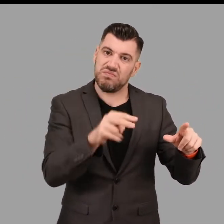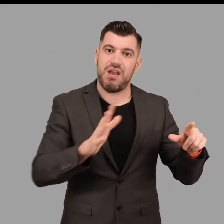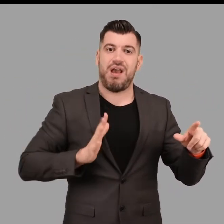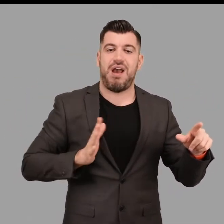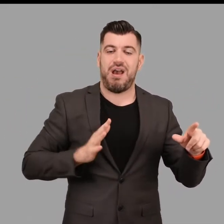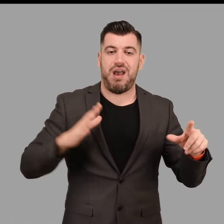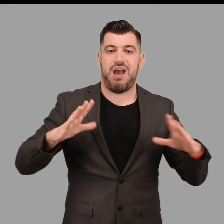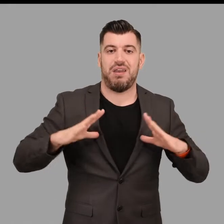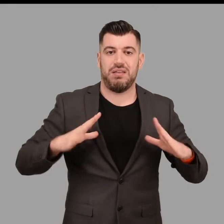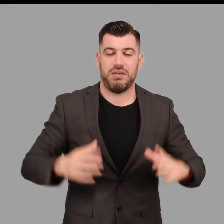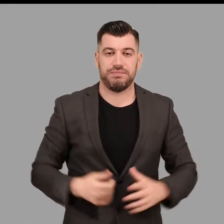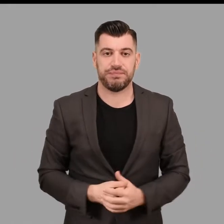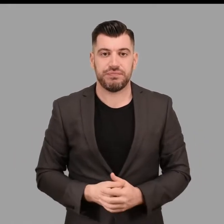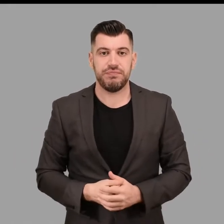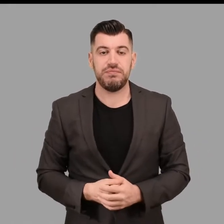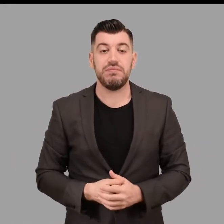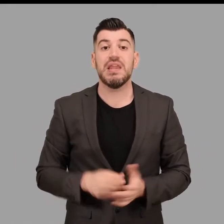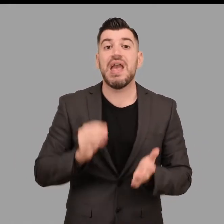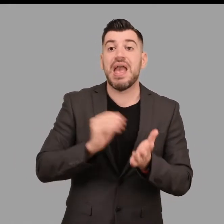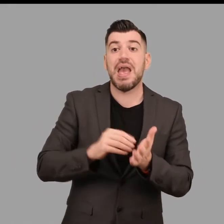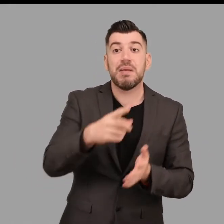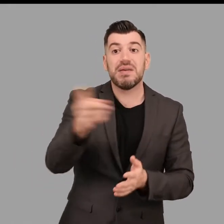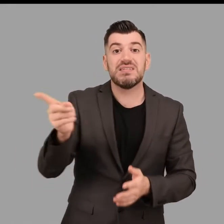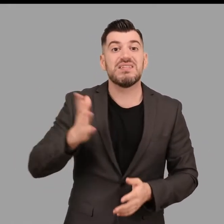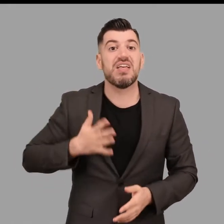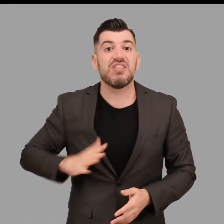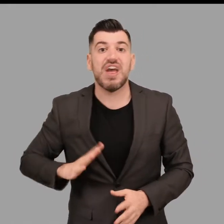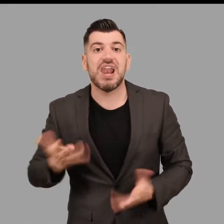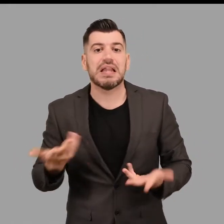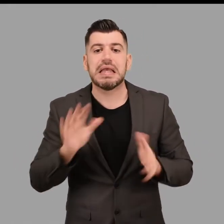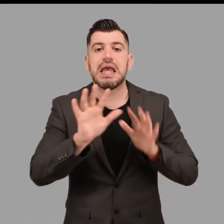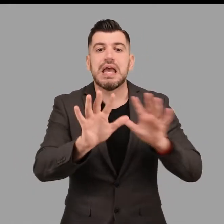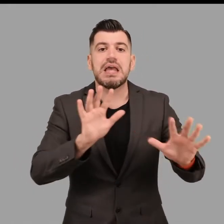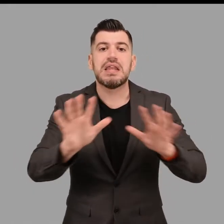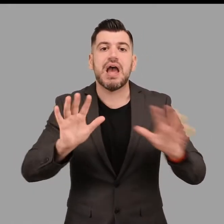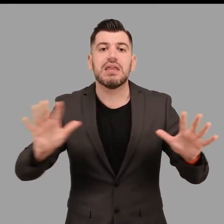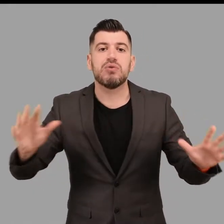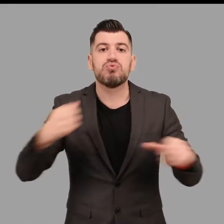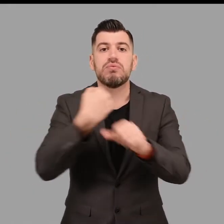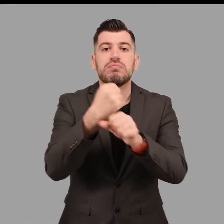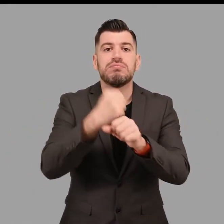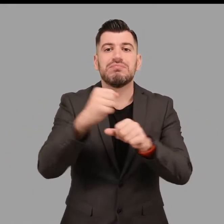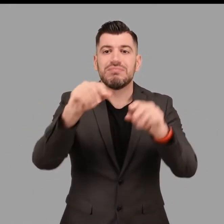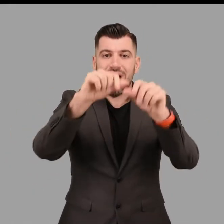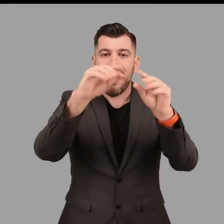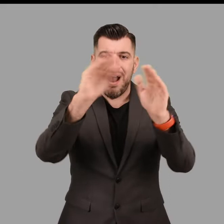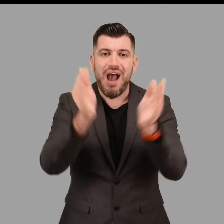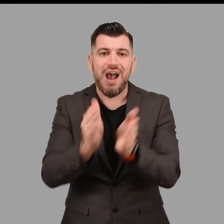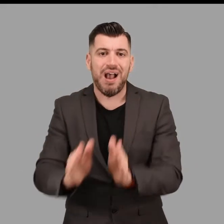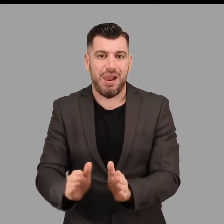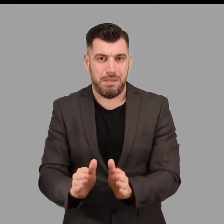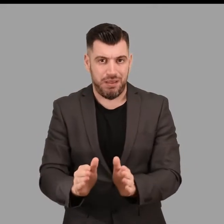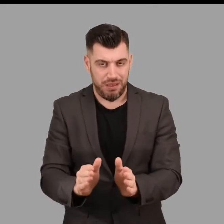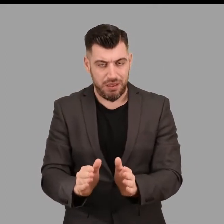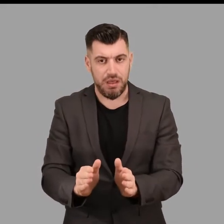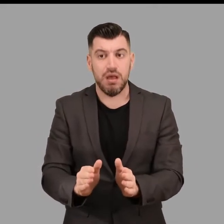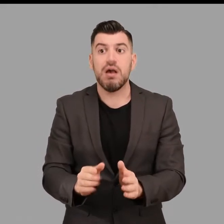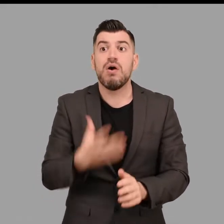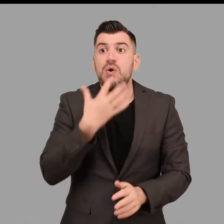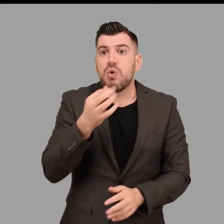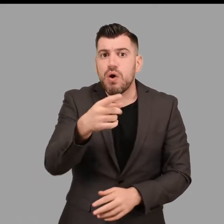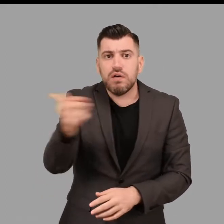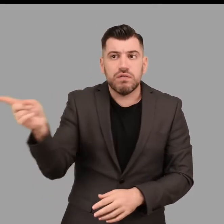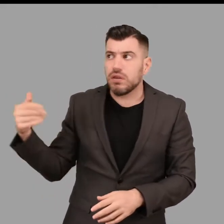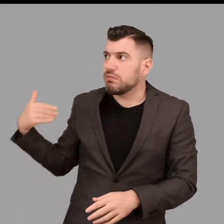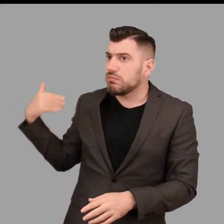επιθυμία του Στέλος ήταν να μπορέσουν να αγγίξουν όσο το δυνατόν περισσότερα και αυθεντικά εκθέματα καθώς αφενός κανείς τους δεν είχε